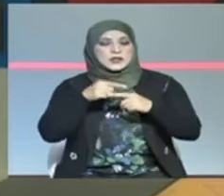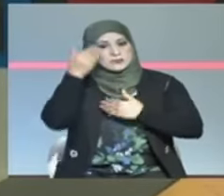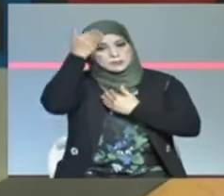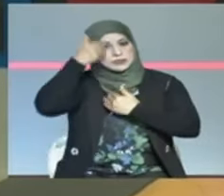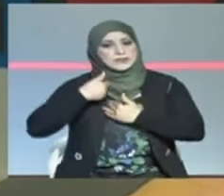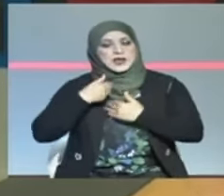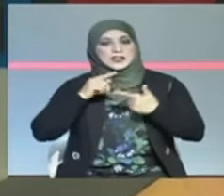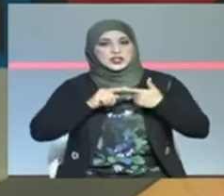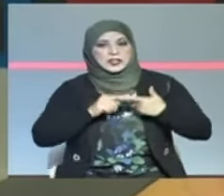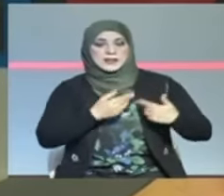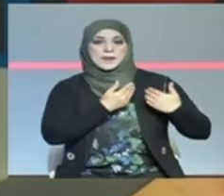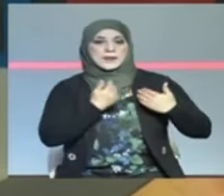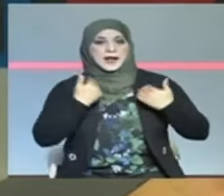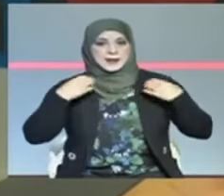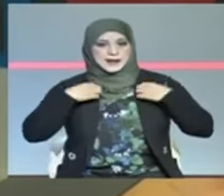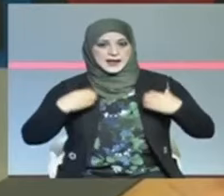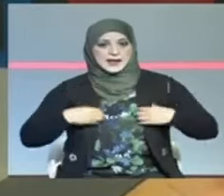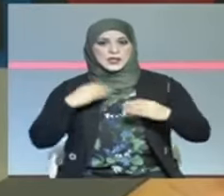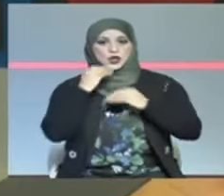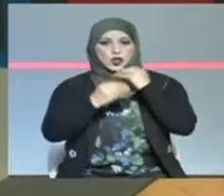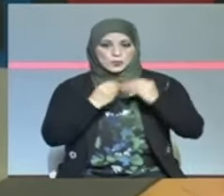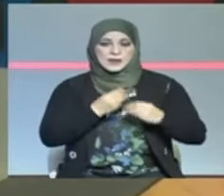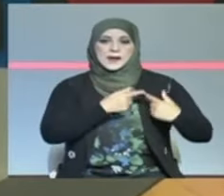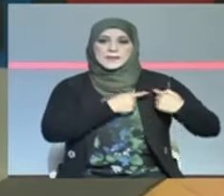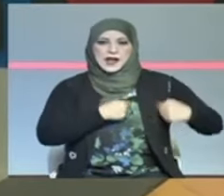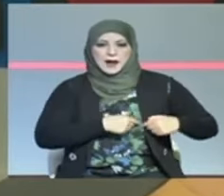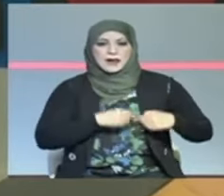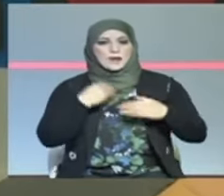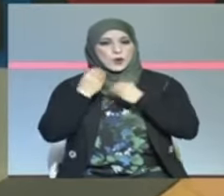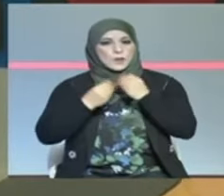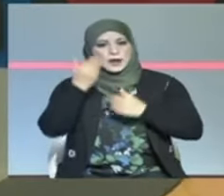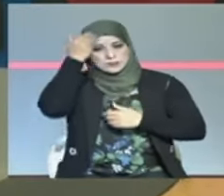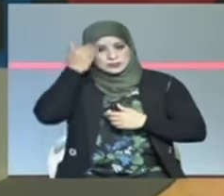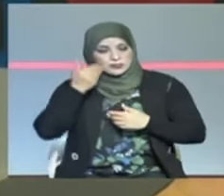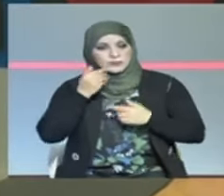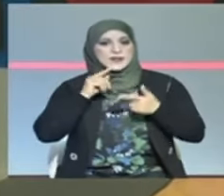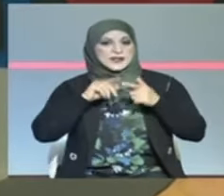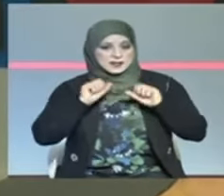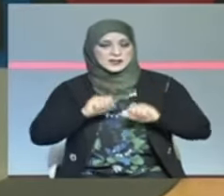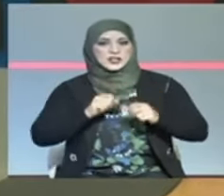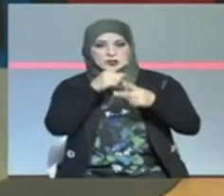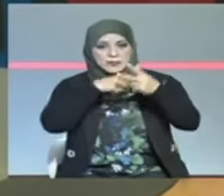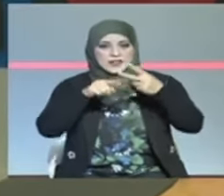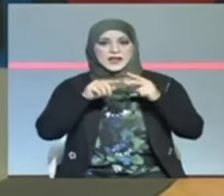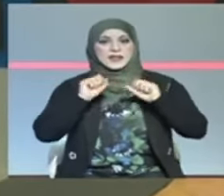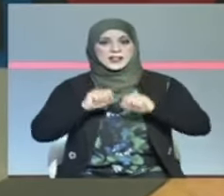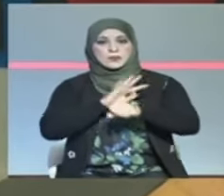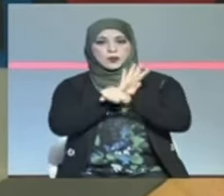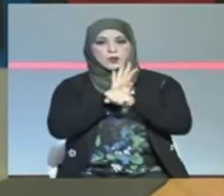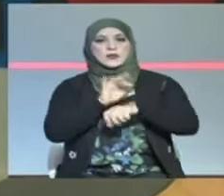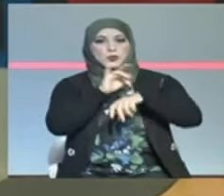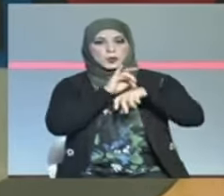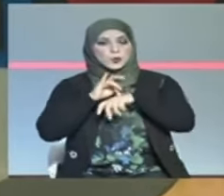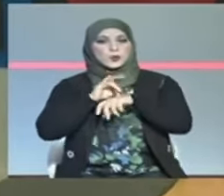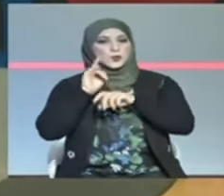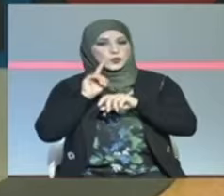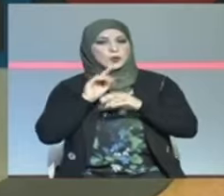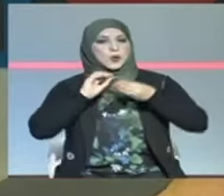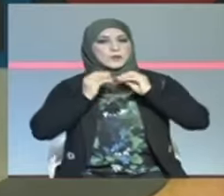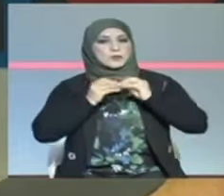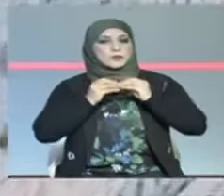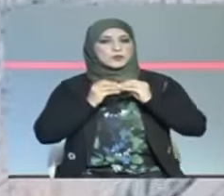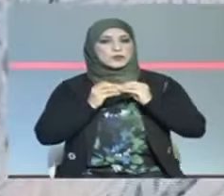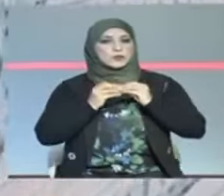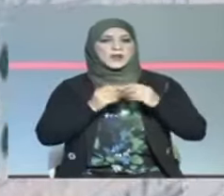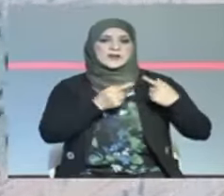الرئوية والجلطات القلبية والدماغية وتجم زادة الكوفيد يتسبب في التهاب في